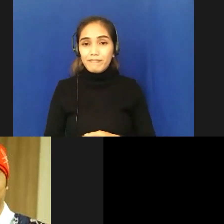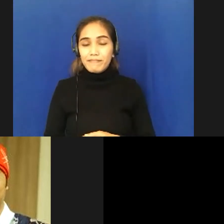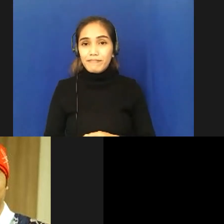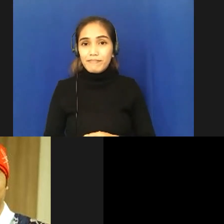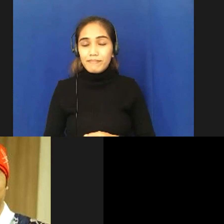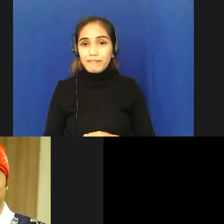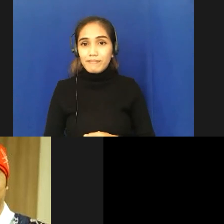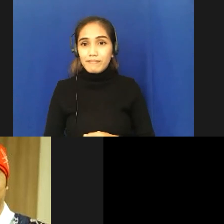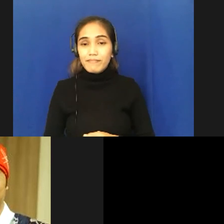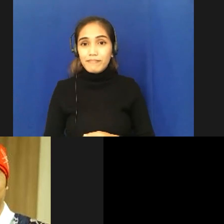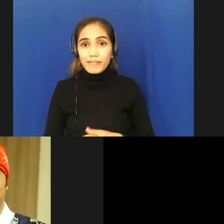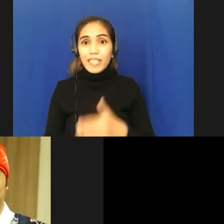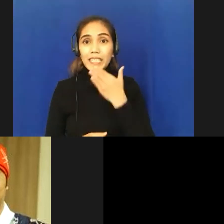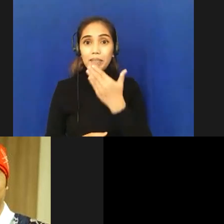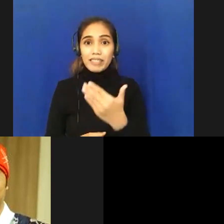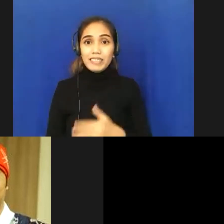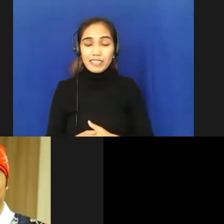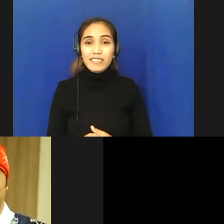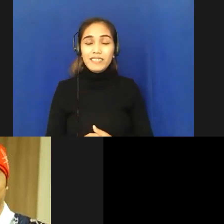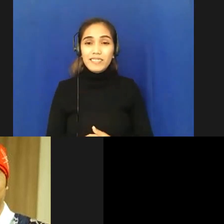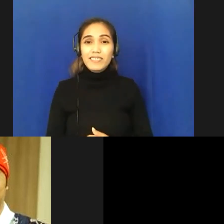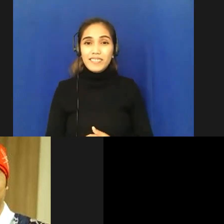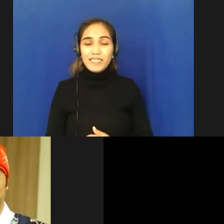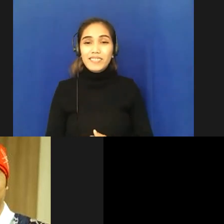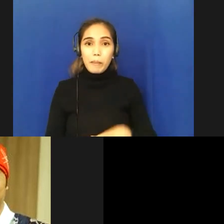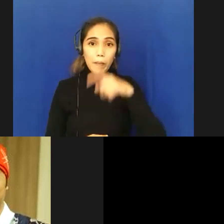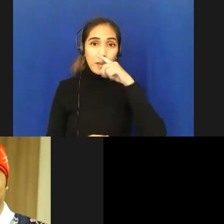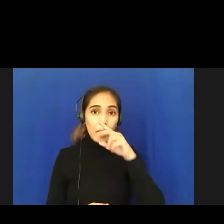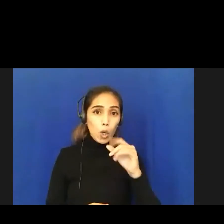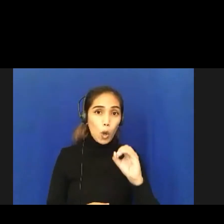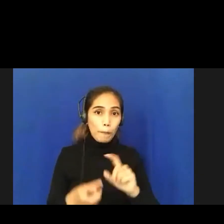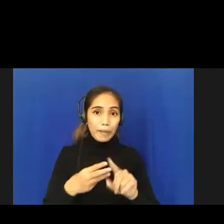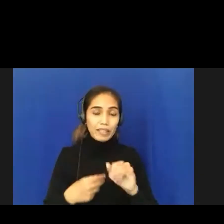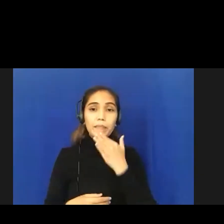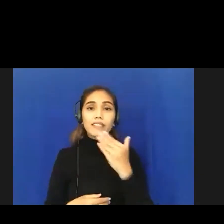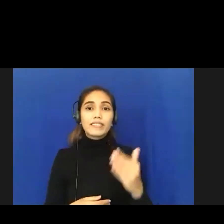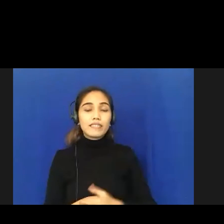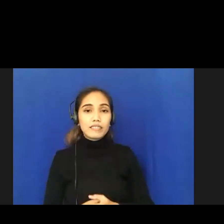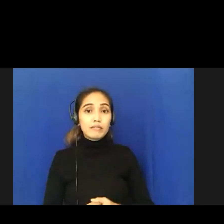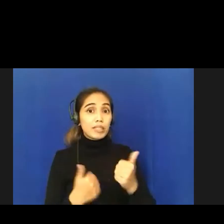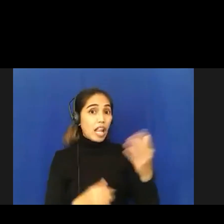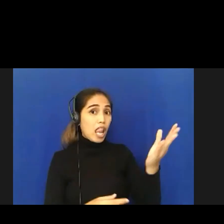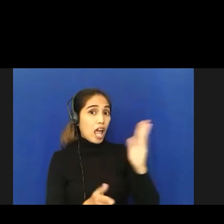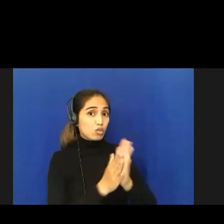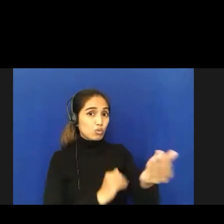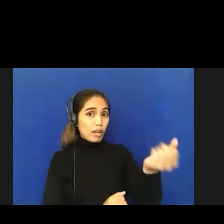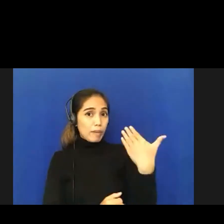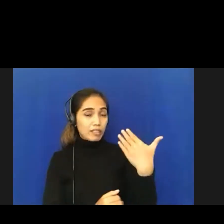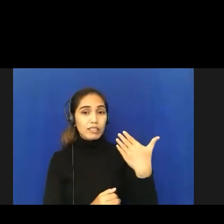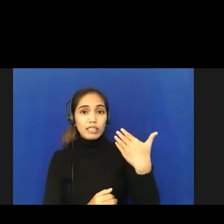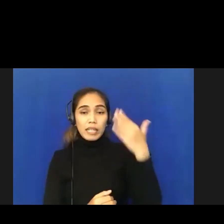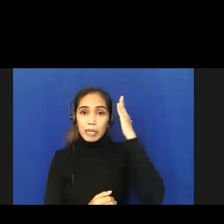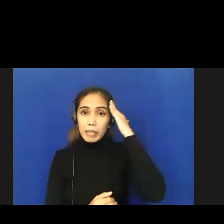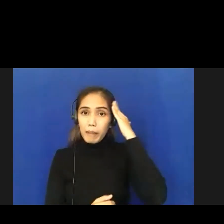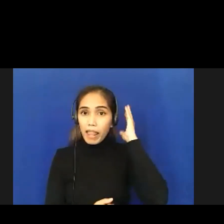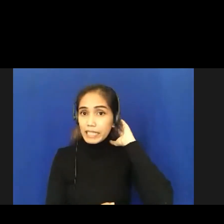Terima kasih Baik terima kasih Pak Robi mungkin bisa langsung direspon oleh Pak Kepala Dinas Kesehatan